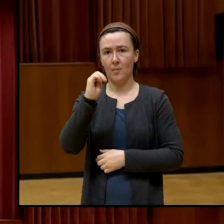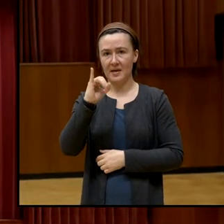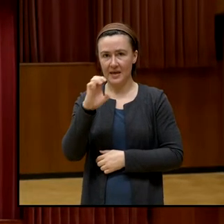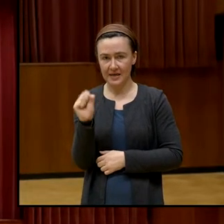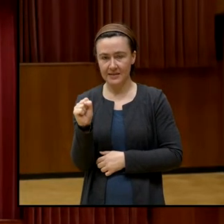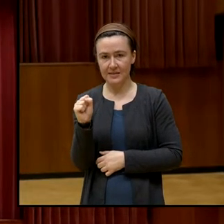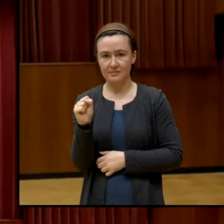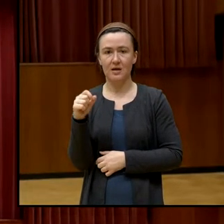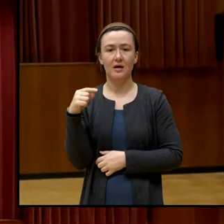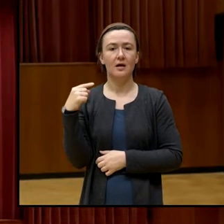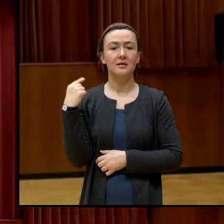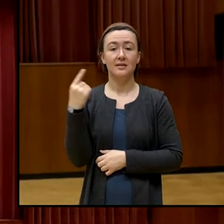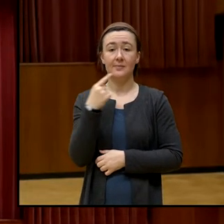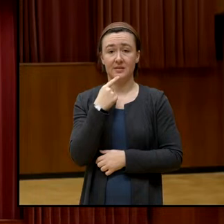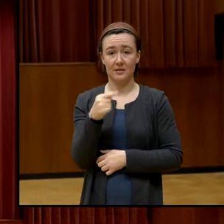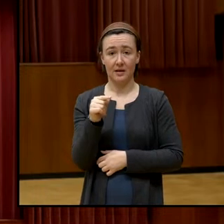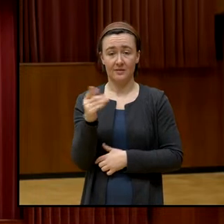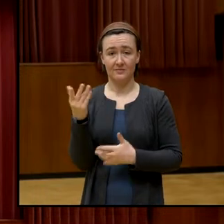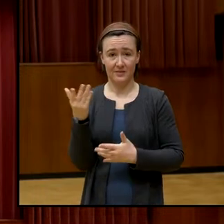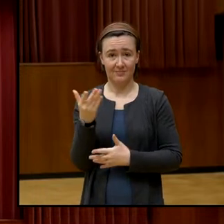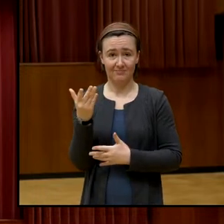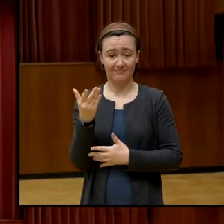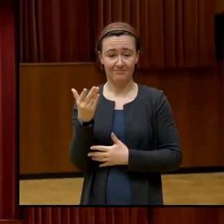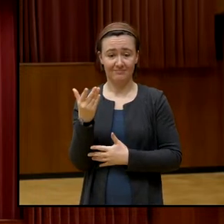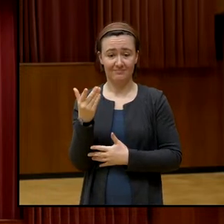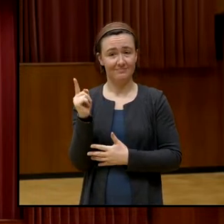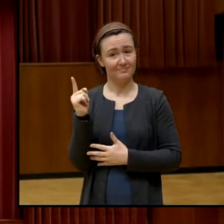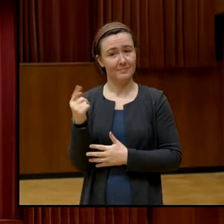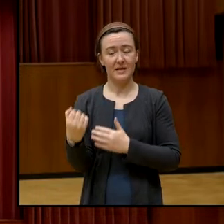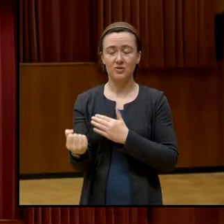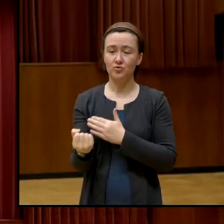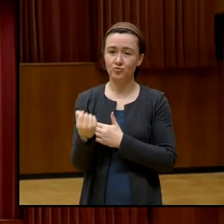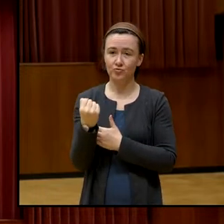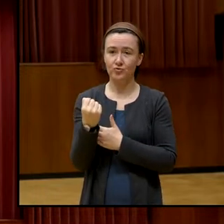der Vertrauensverlust in die Medien ist am stärksten.